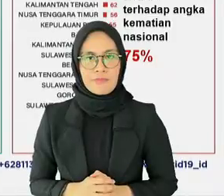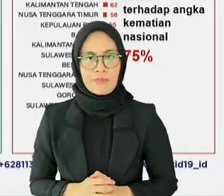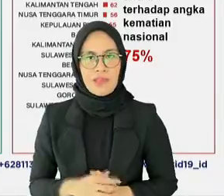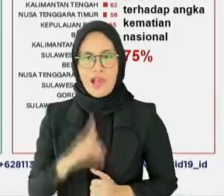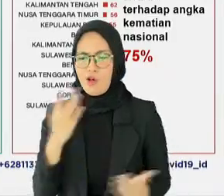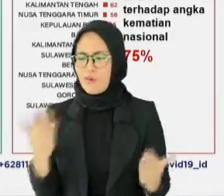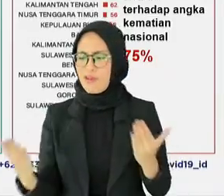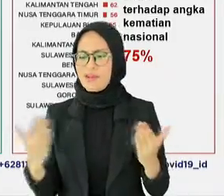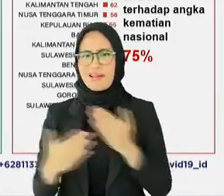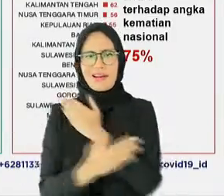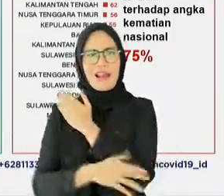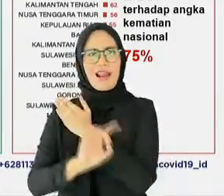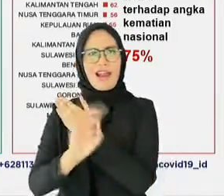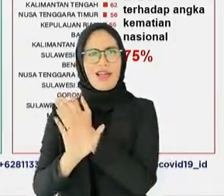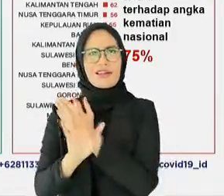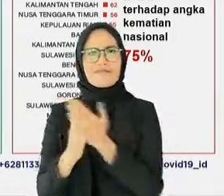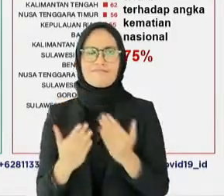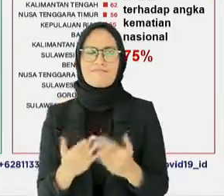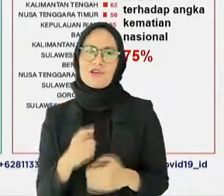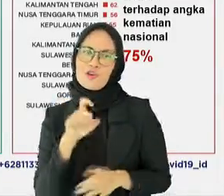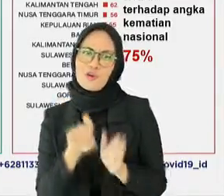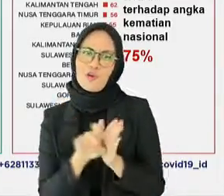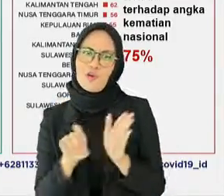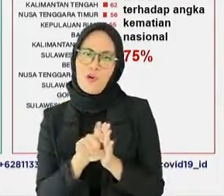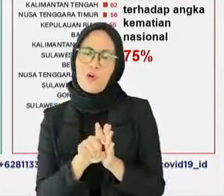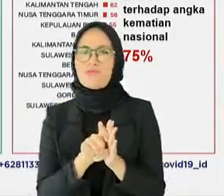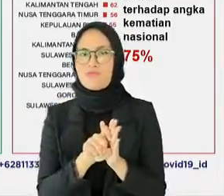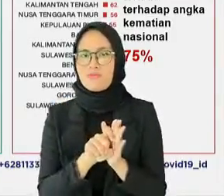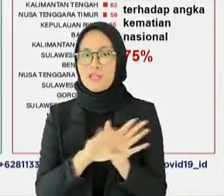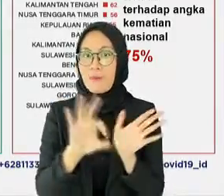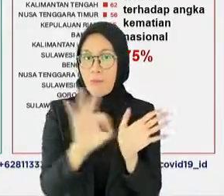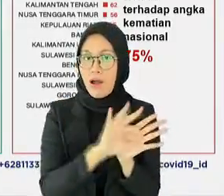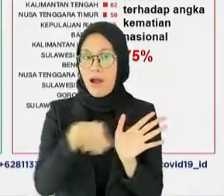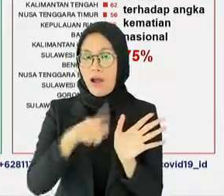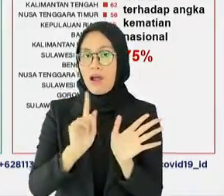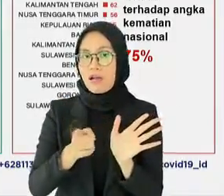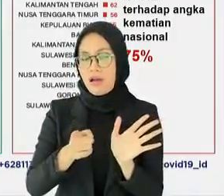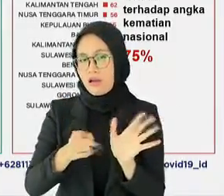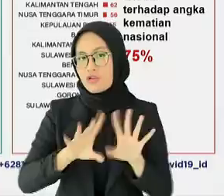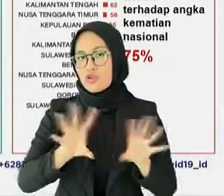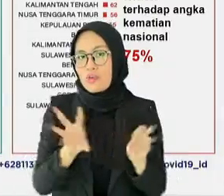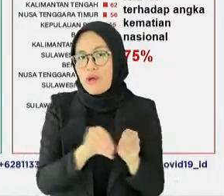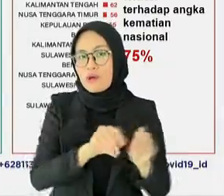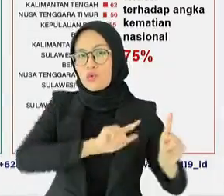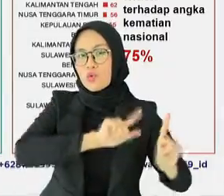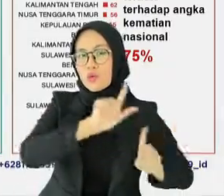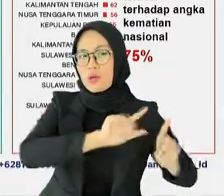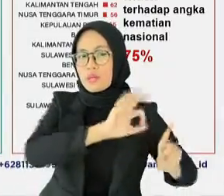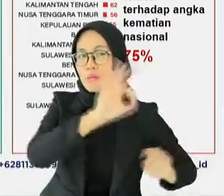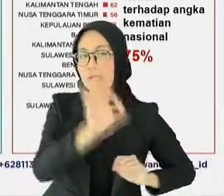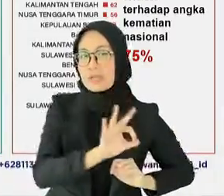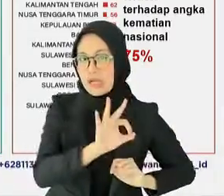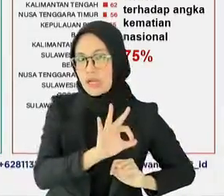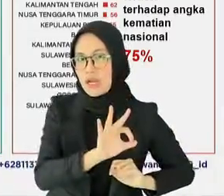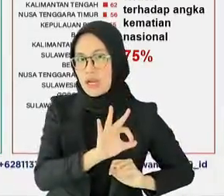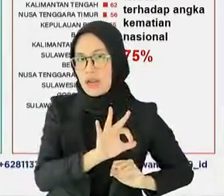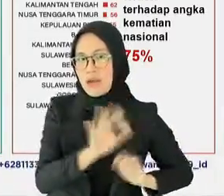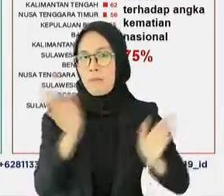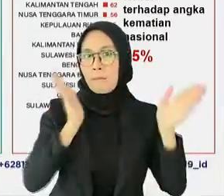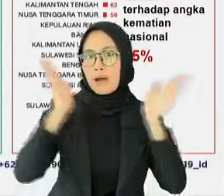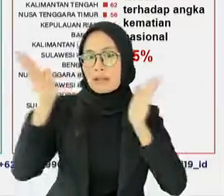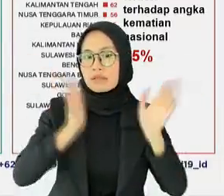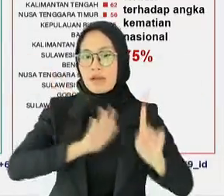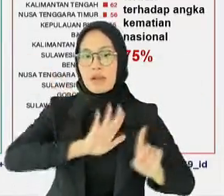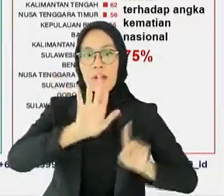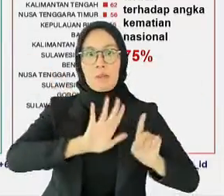disandingkan dengan negara-negara di Asia seperti Jepang dengan kasus aktif 17 persen dan Malaysia